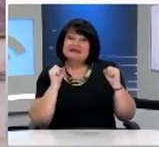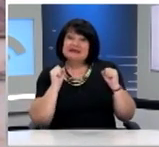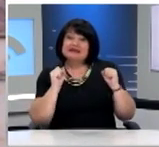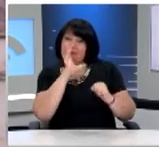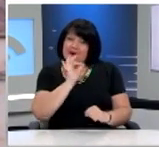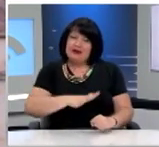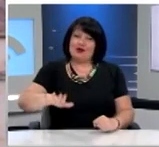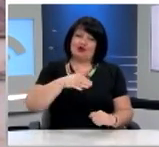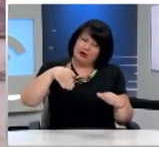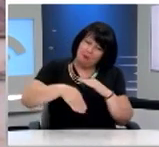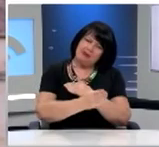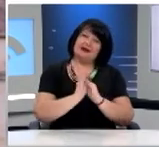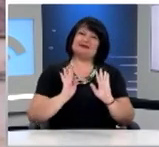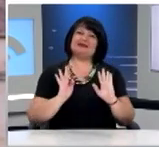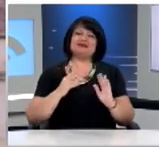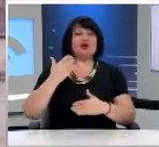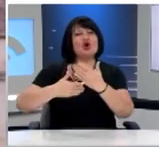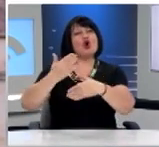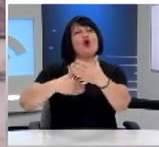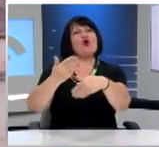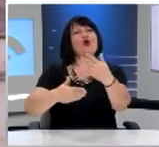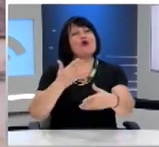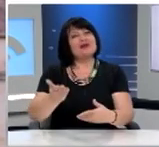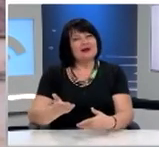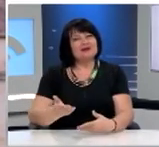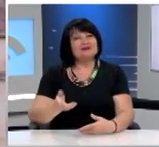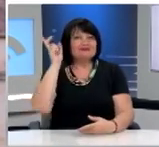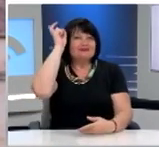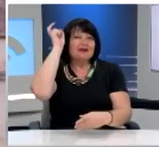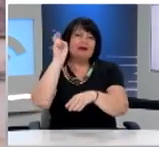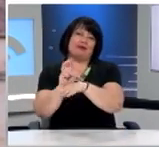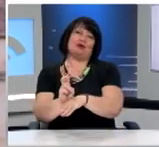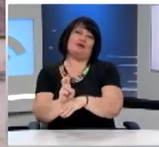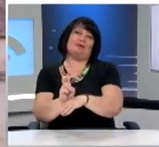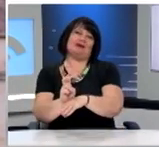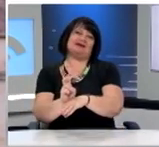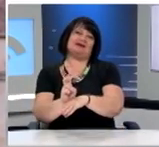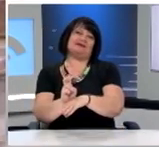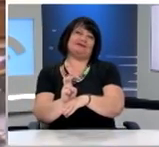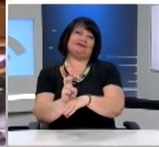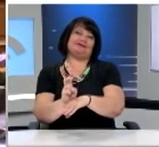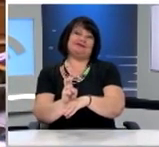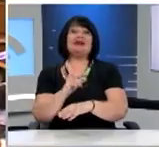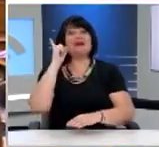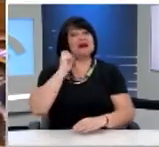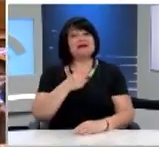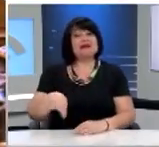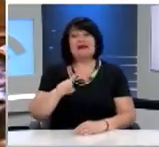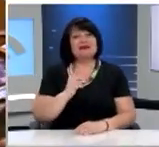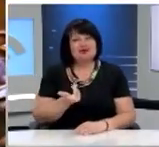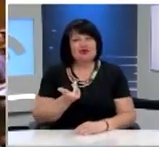πραγματικότητα Μετά από χρόνια Θα είναι μια ανάμνηση Και να ξέρετε